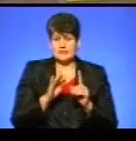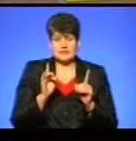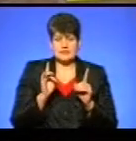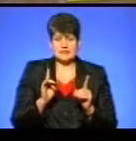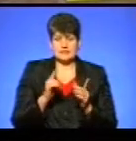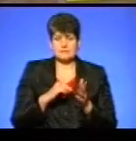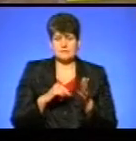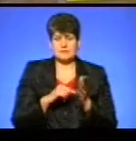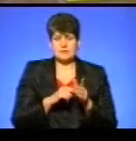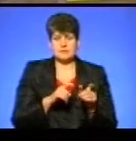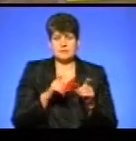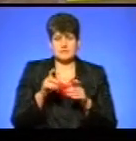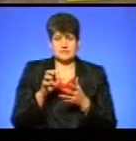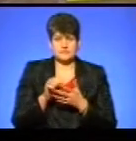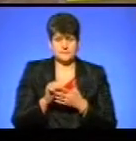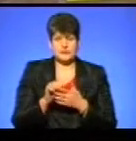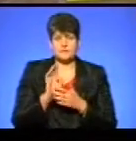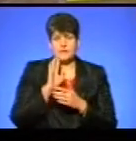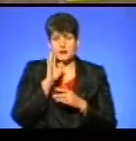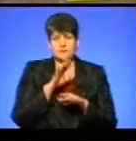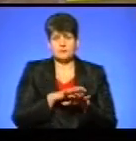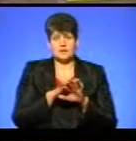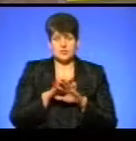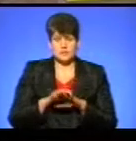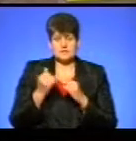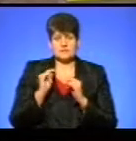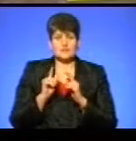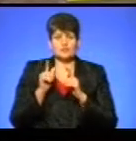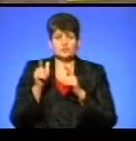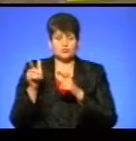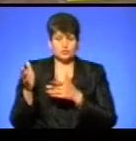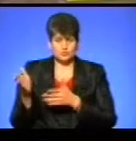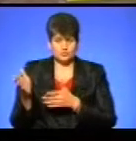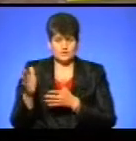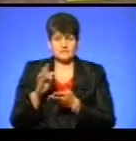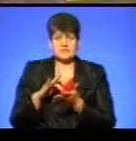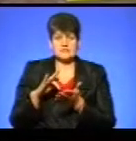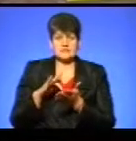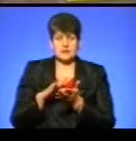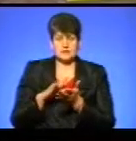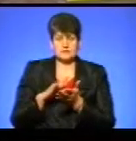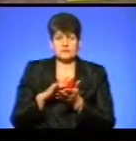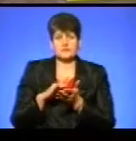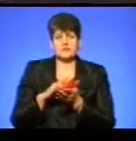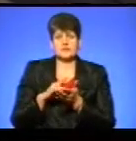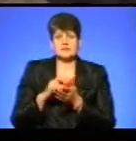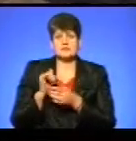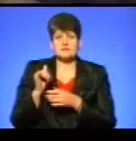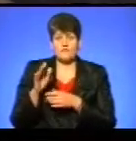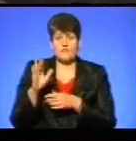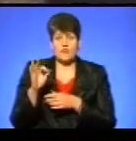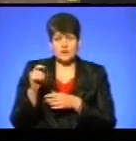перевезеннями займаємося. Ми їх рано перехували, зараз вони поступлять на централізовані заправки ВОК і зараз вже